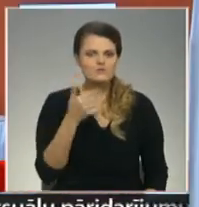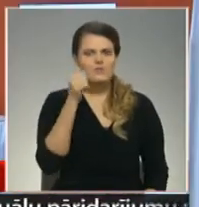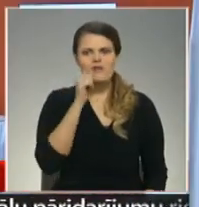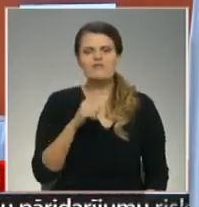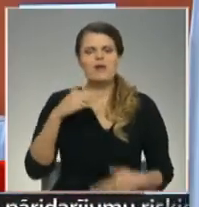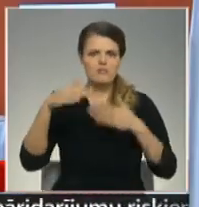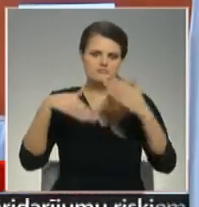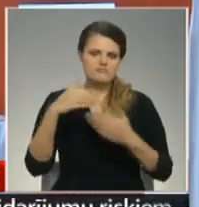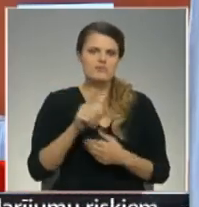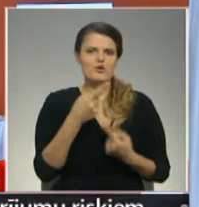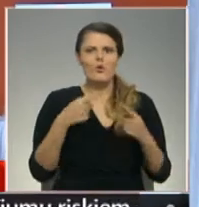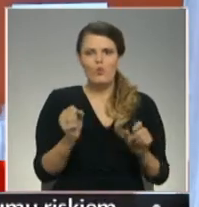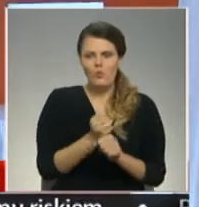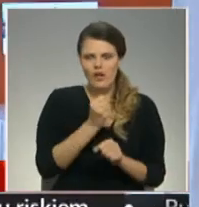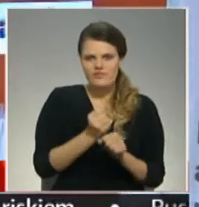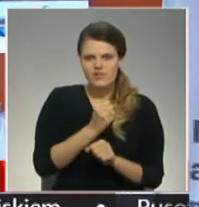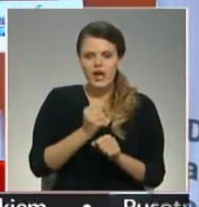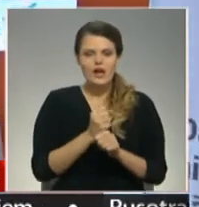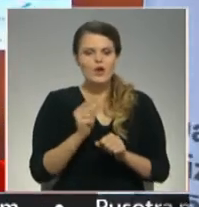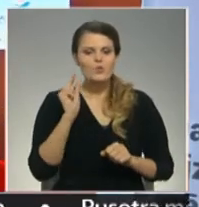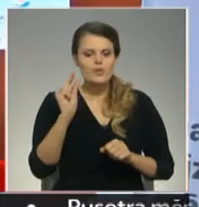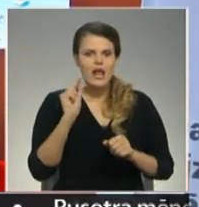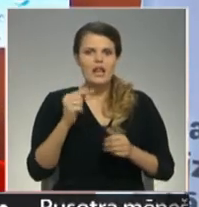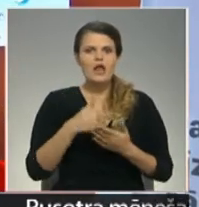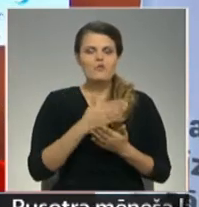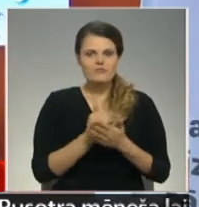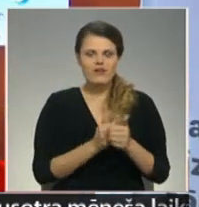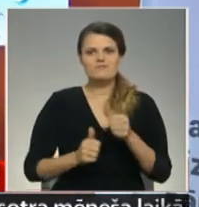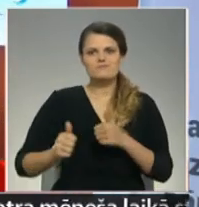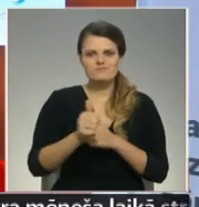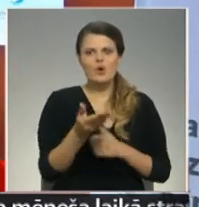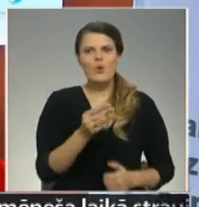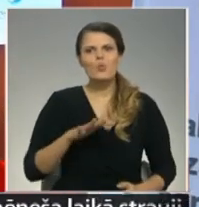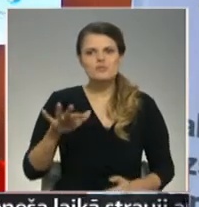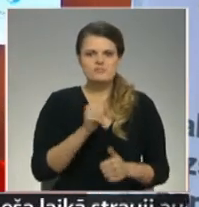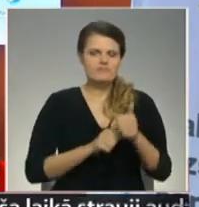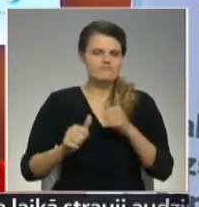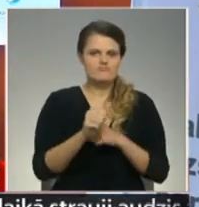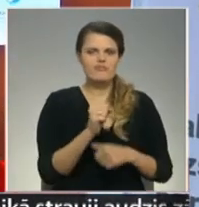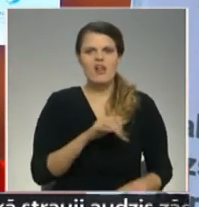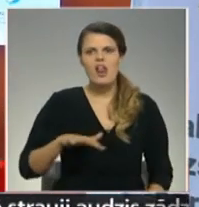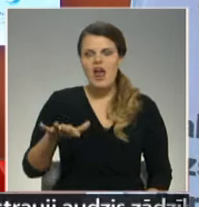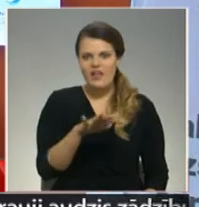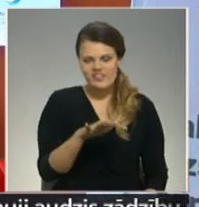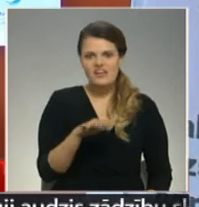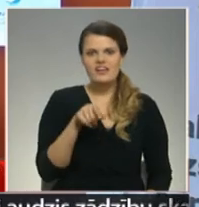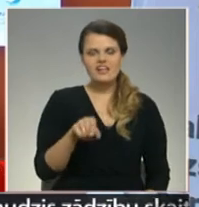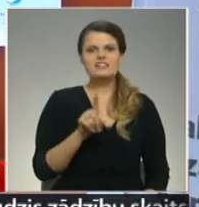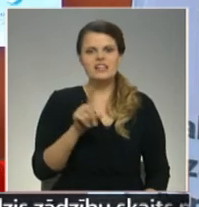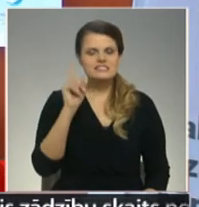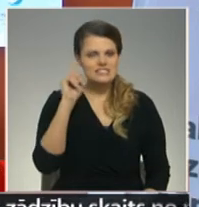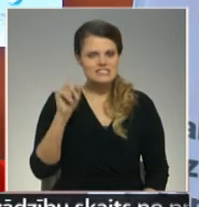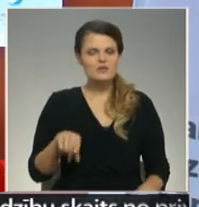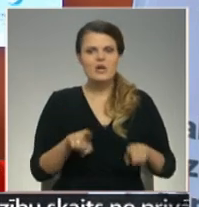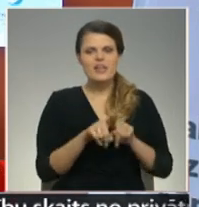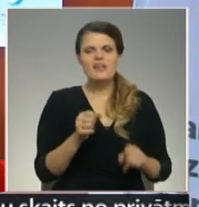Pa nelielu punkta daļu, tomēr kur zemi apsteidz Latgala kopumā. es teiktu, ka tas ir, zinot